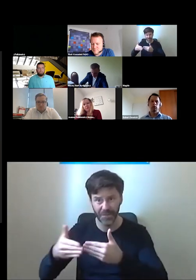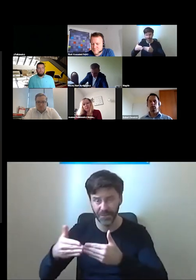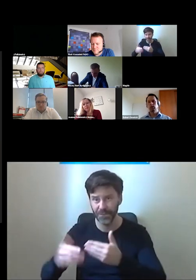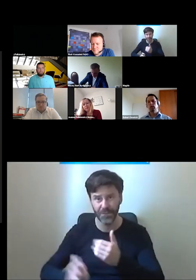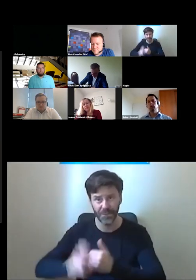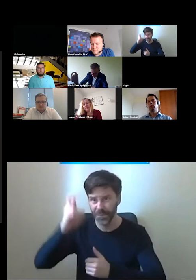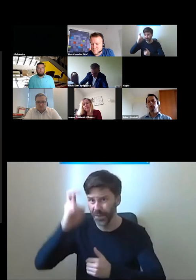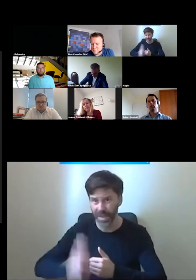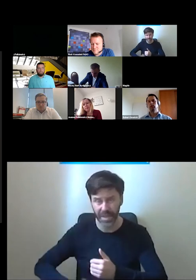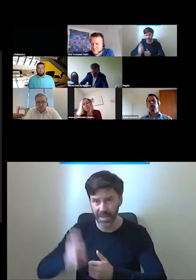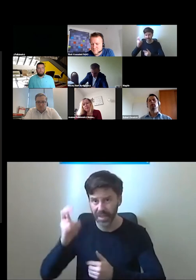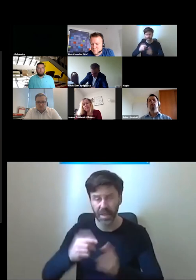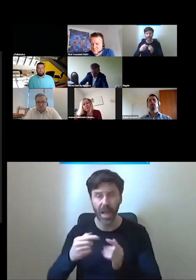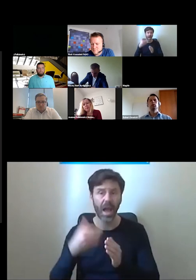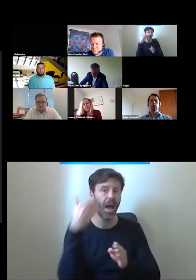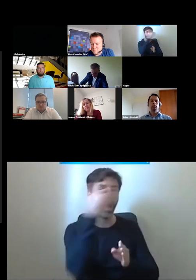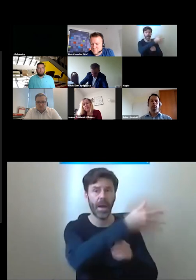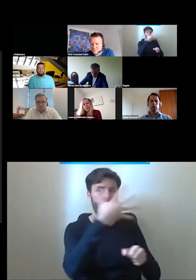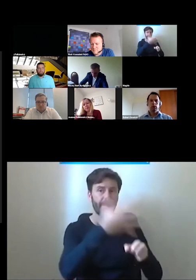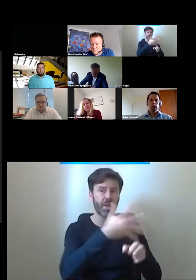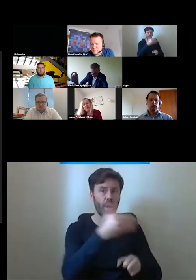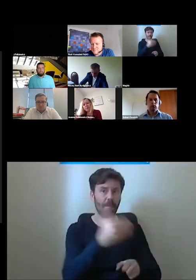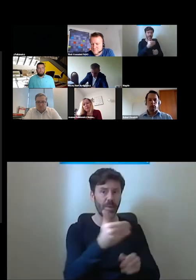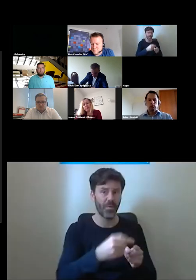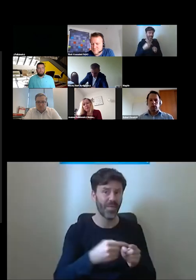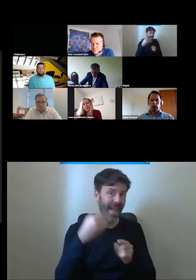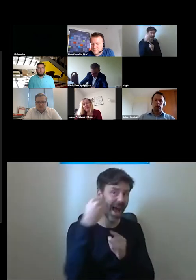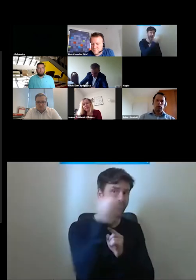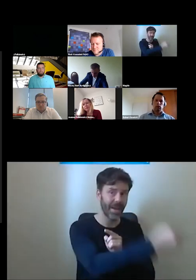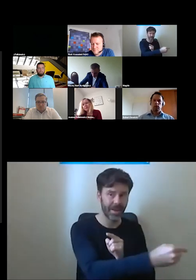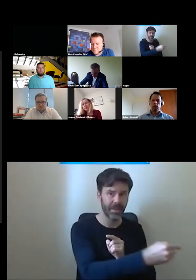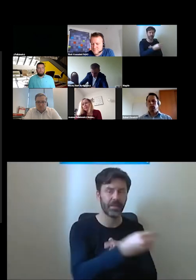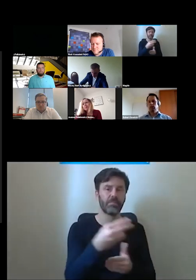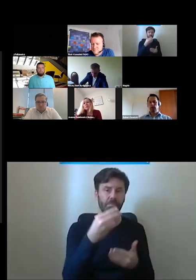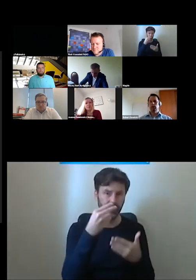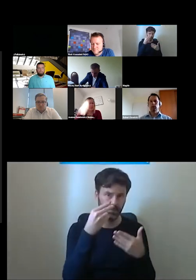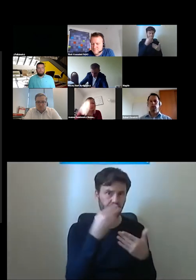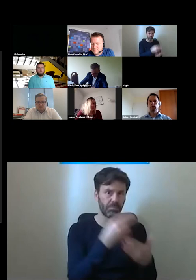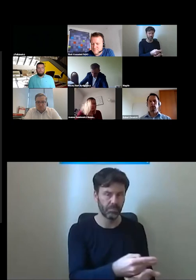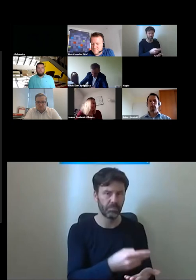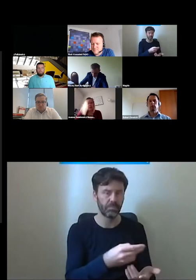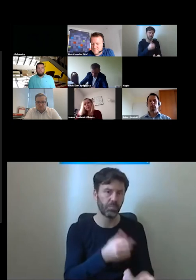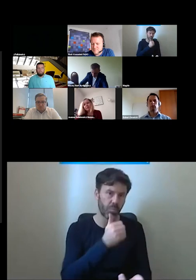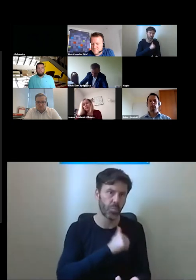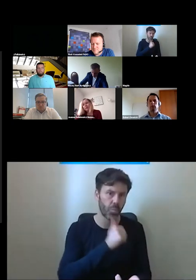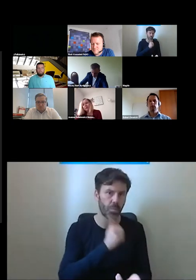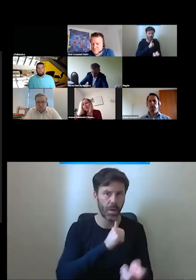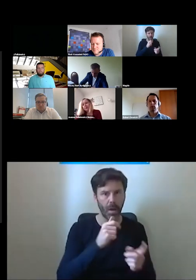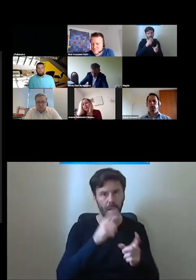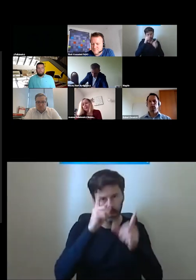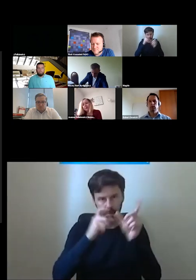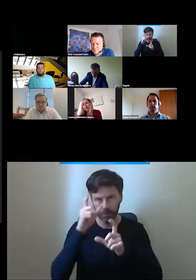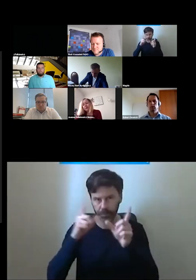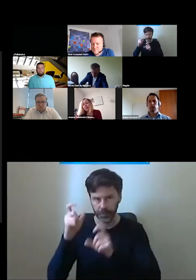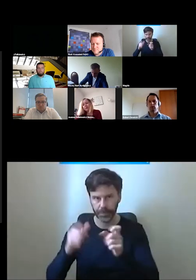50 metrów dalej i zobaczyć i nią przejechać i odfotografować w środku